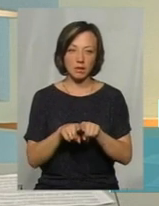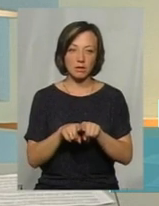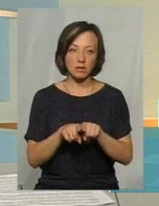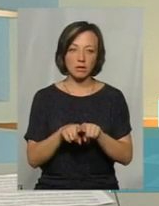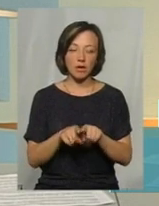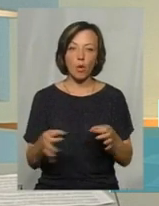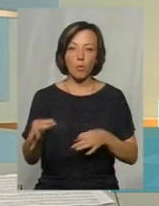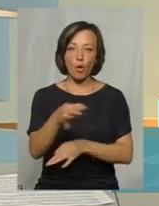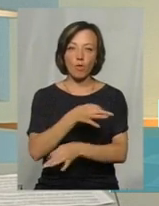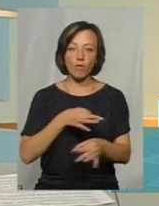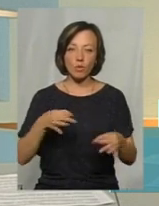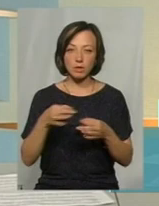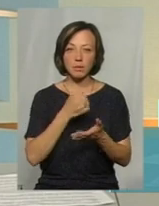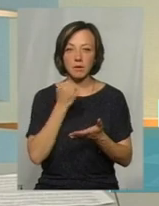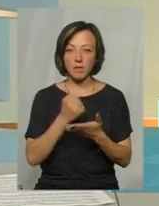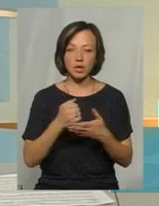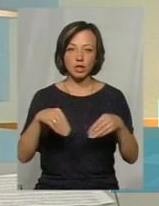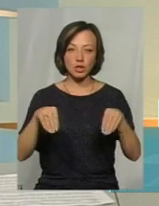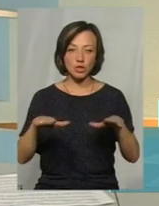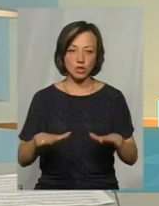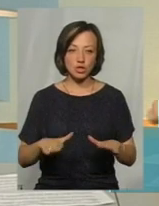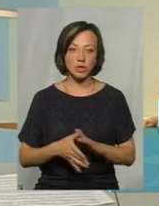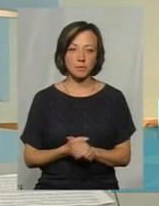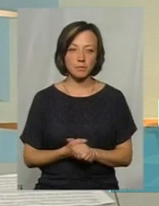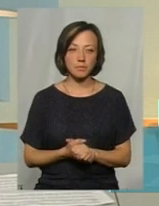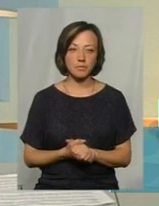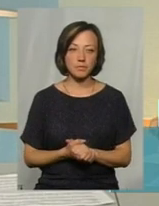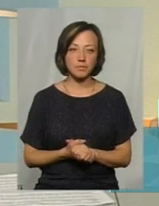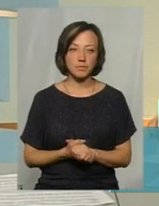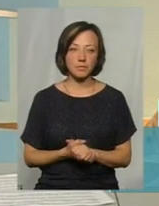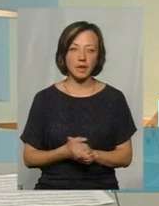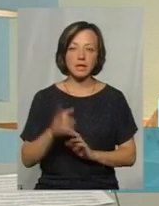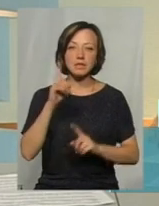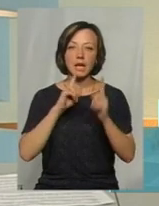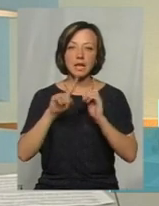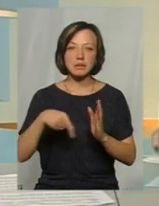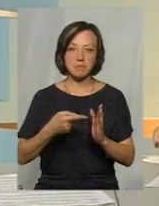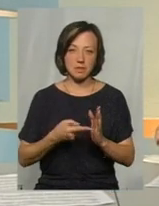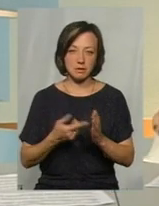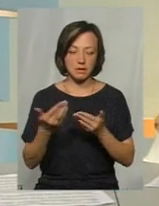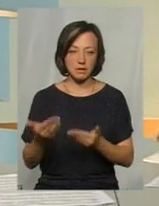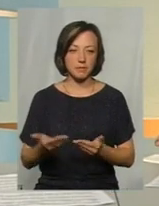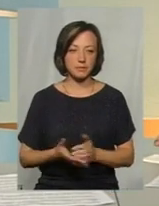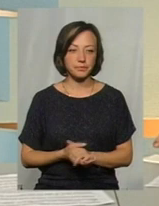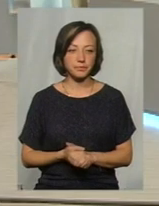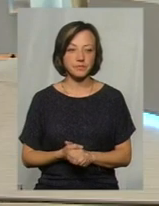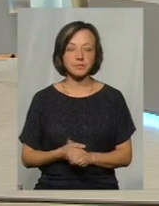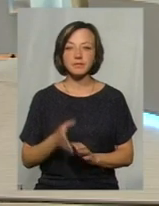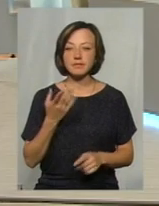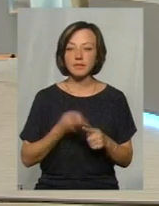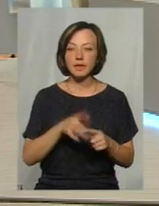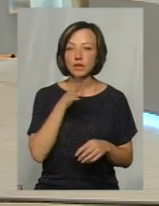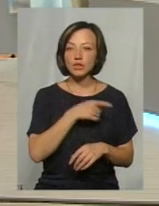буде обговорюватись, прийматися рішення на сесії міської ради. А за цей час